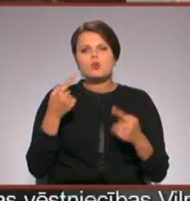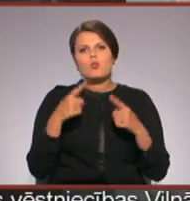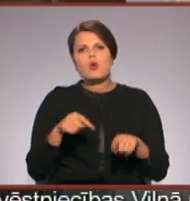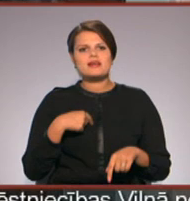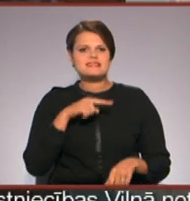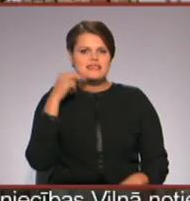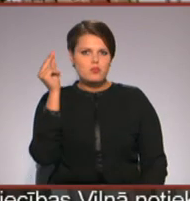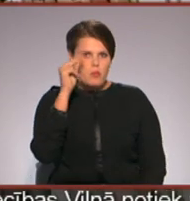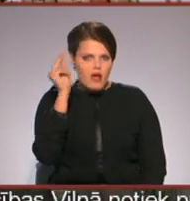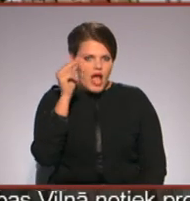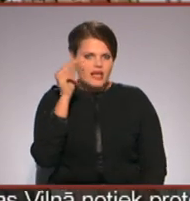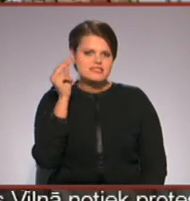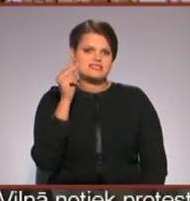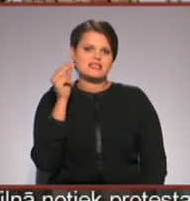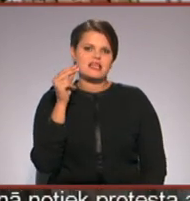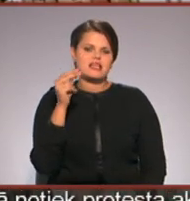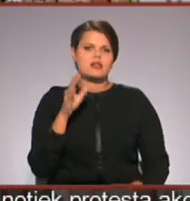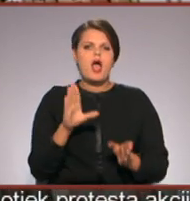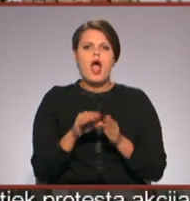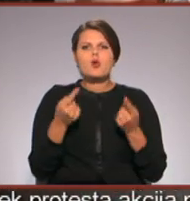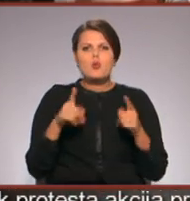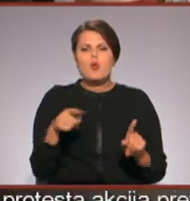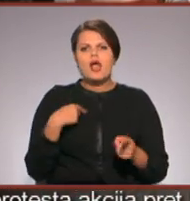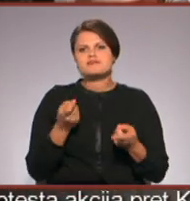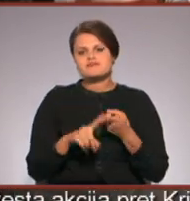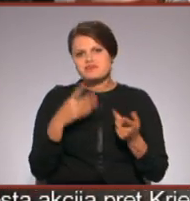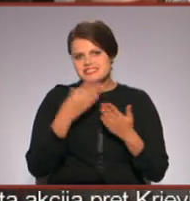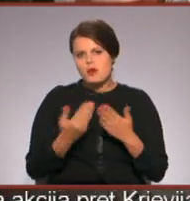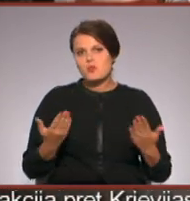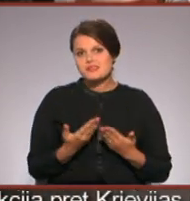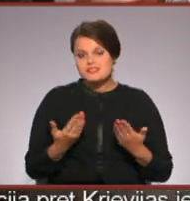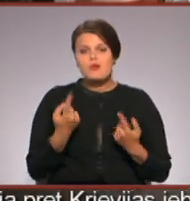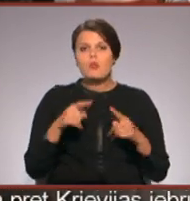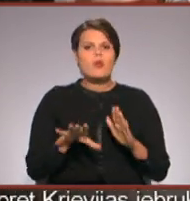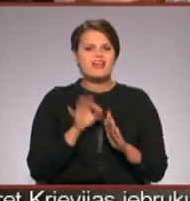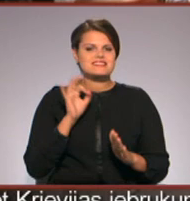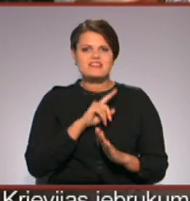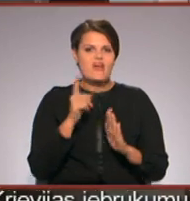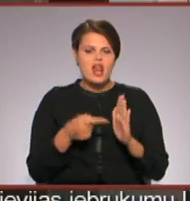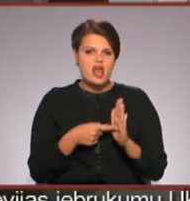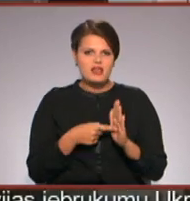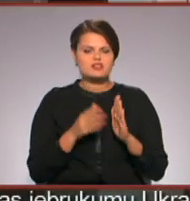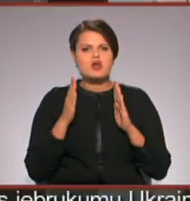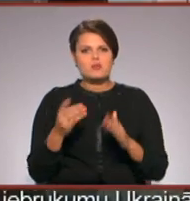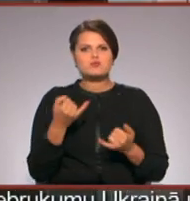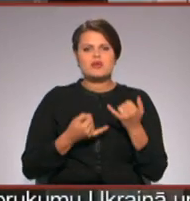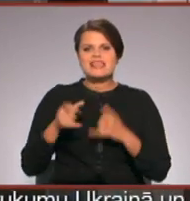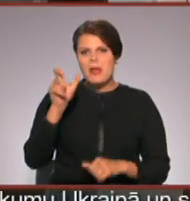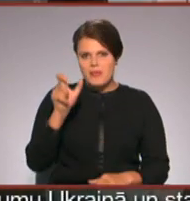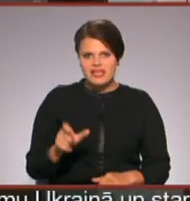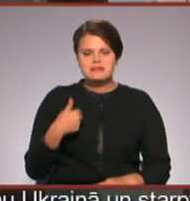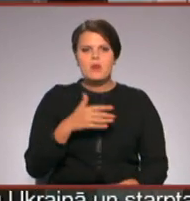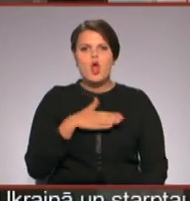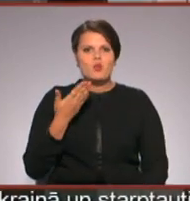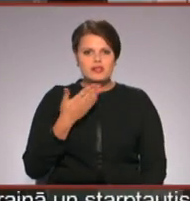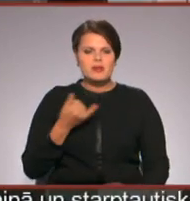es mācīšos, ar ko es saistīšu savu dzīvi. Ko izvēlējies, kas būs? Būšu ķīmiķis. Man